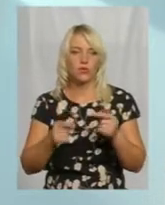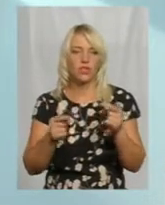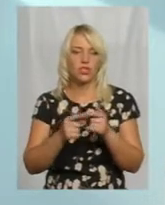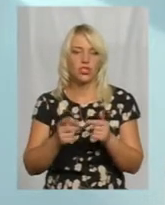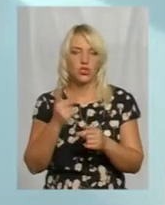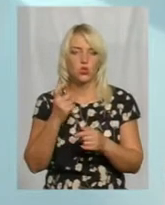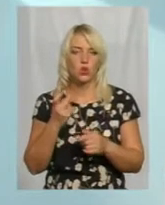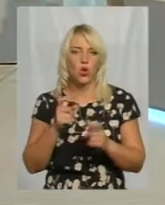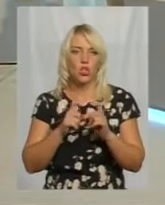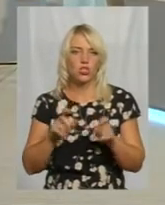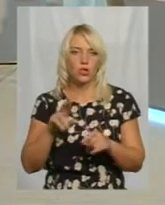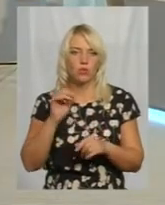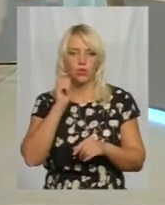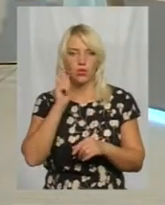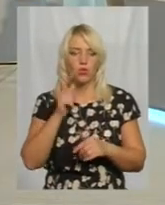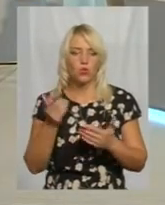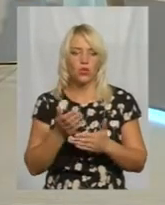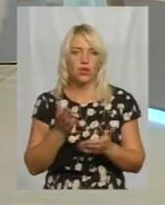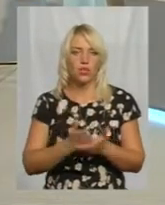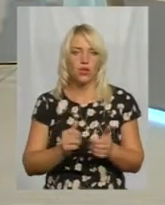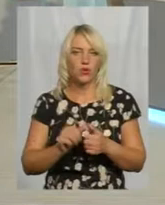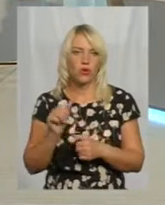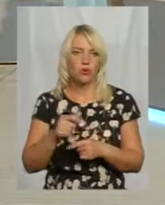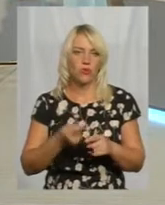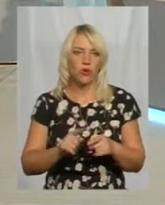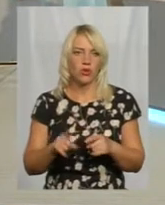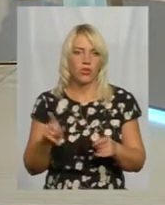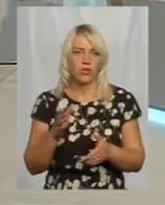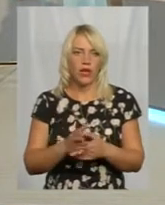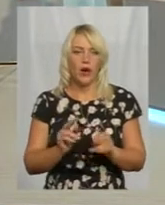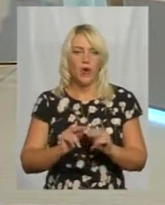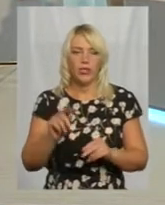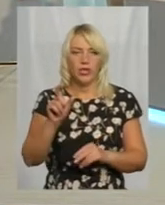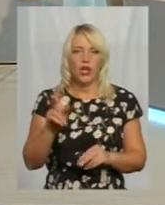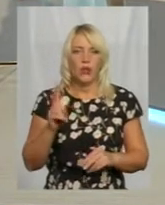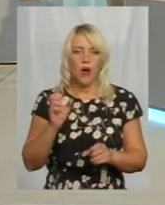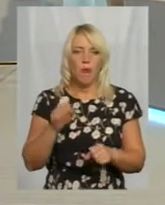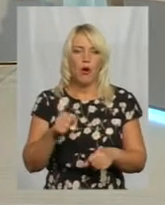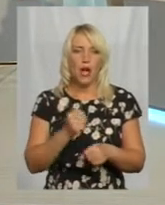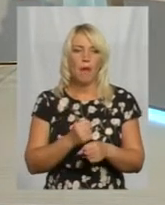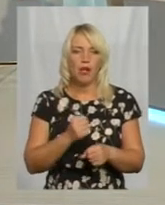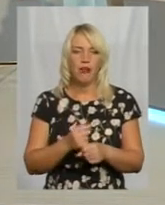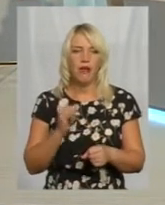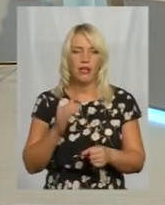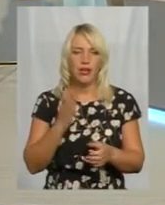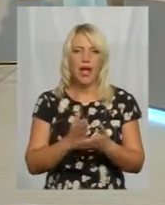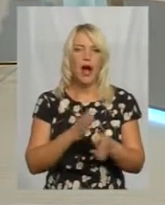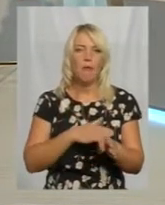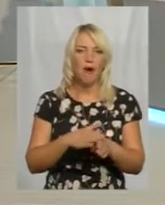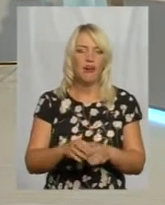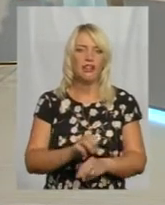приблизно по Україні, у яких є, крім того, що є вчитель, який може працювати, є повністю